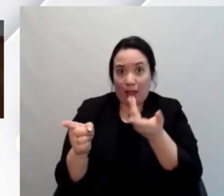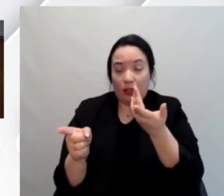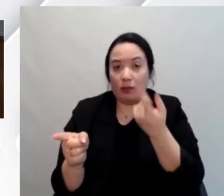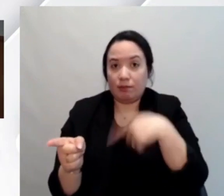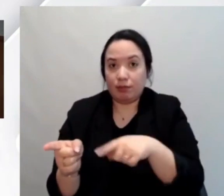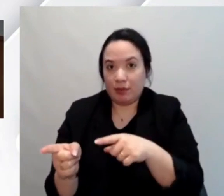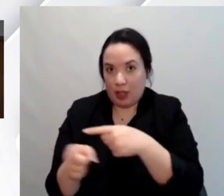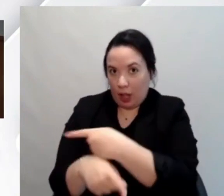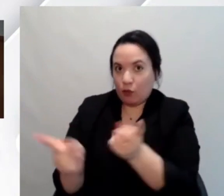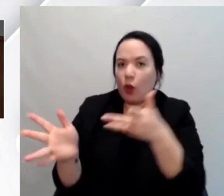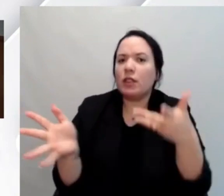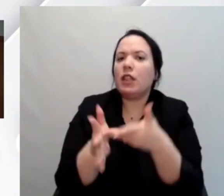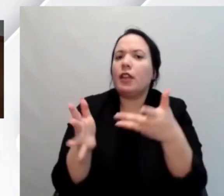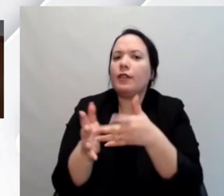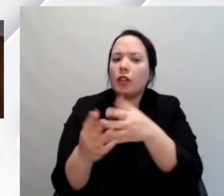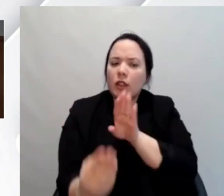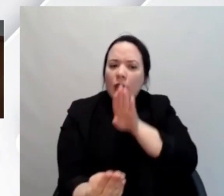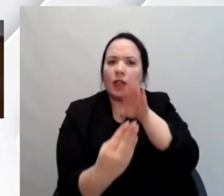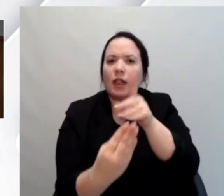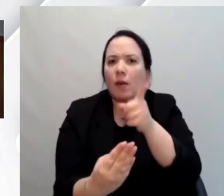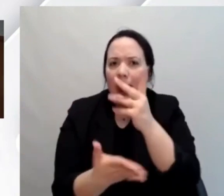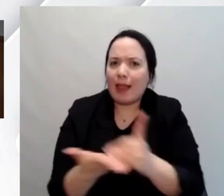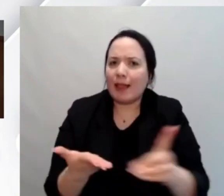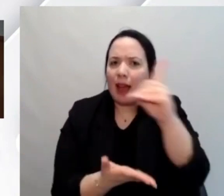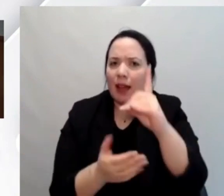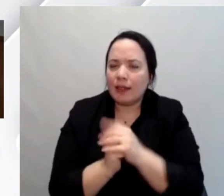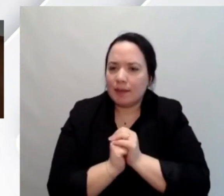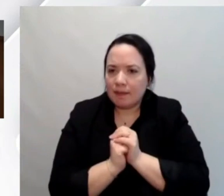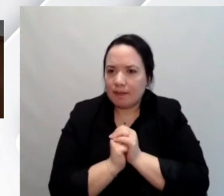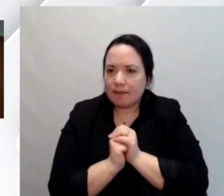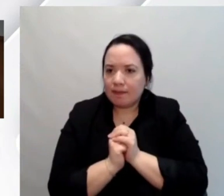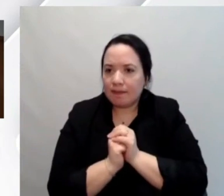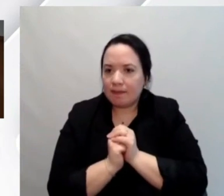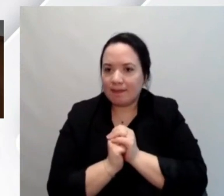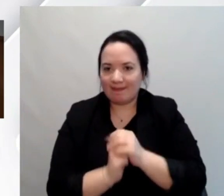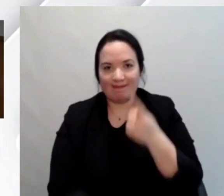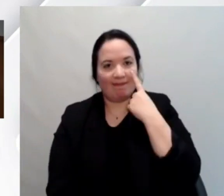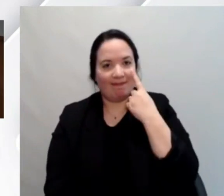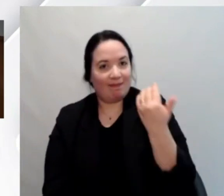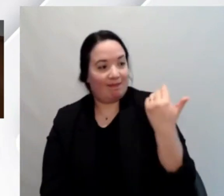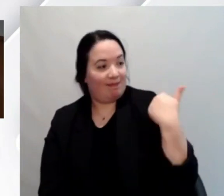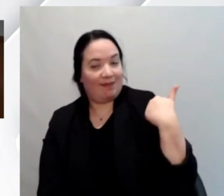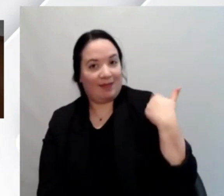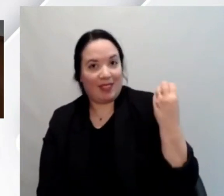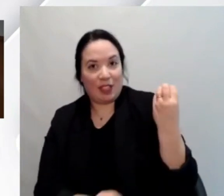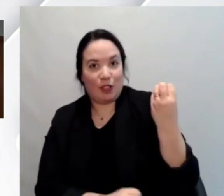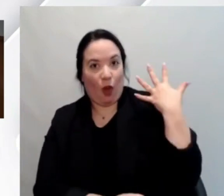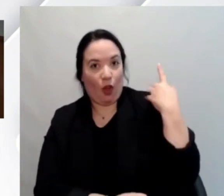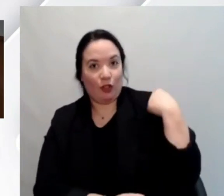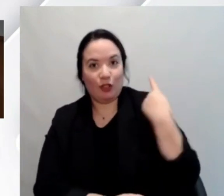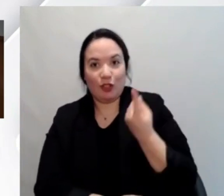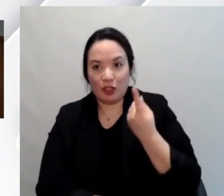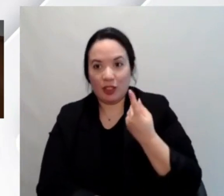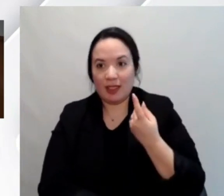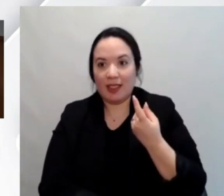parte vostra legata al by design allora mi sono messo uno sfondo che recita sullo sfondo del